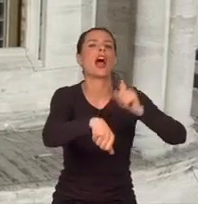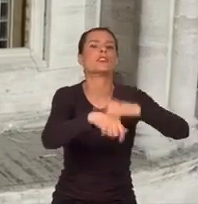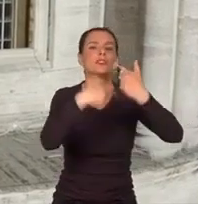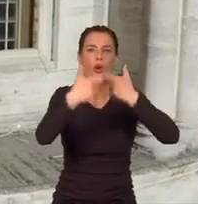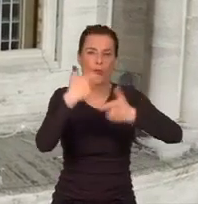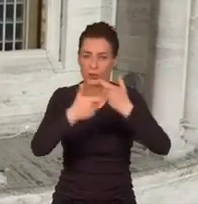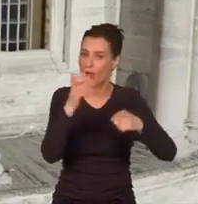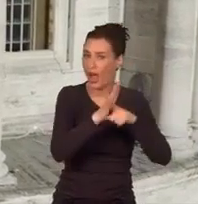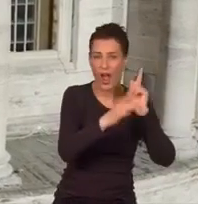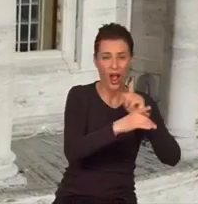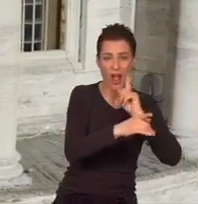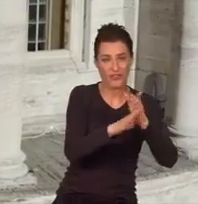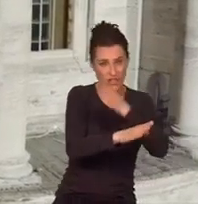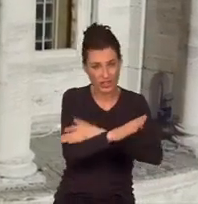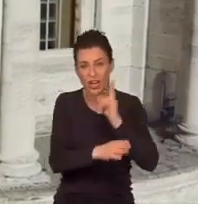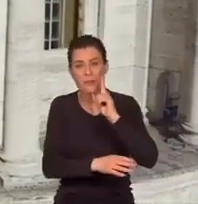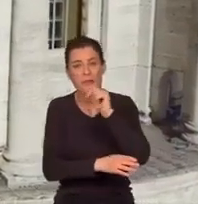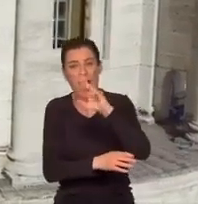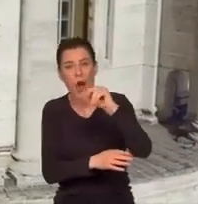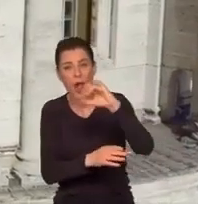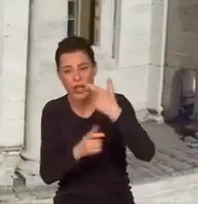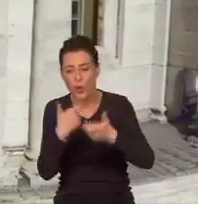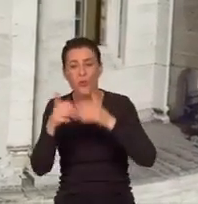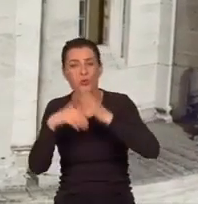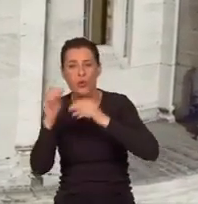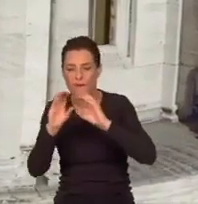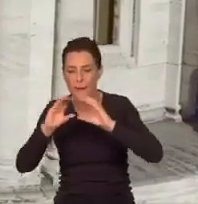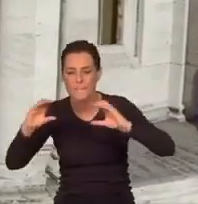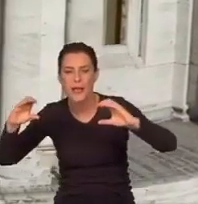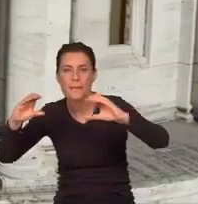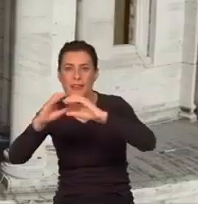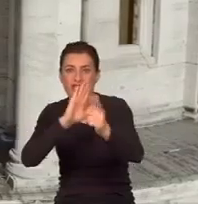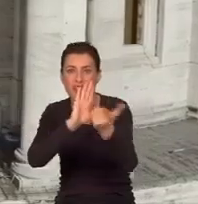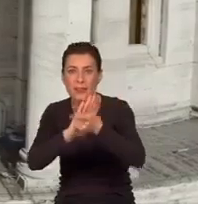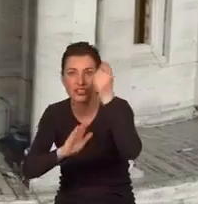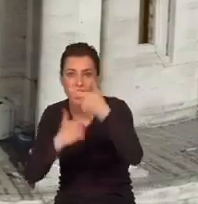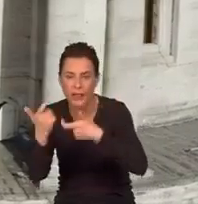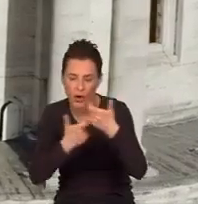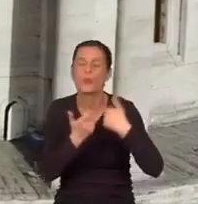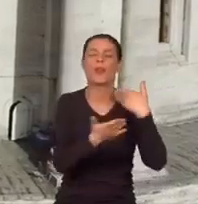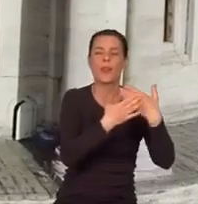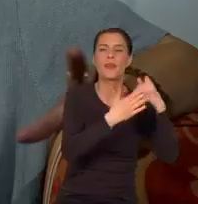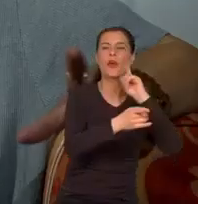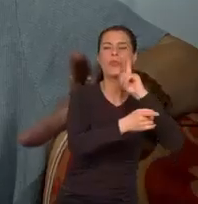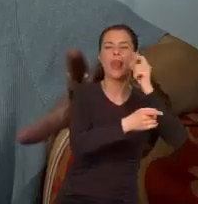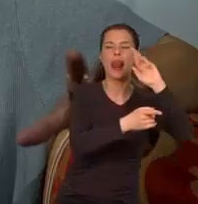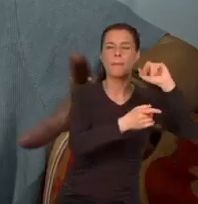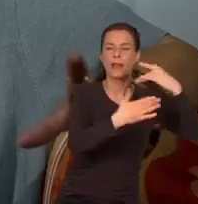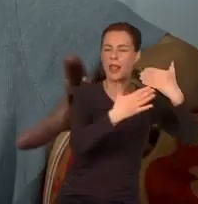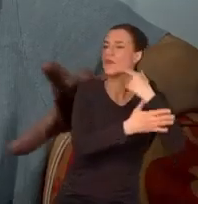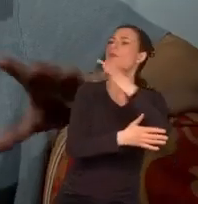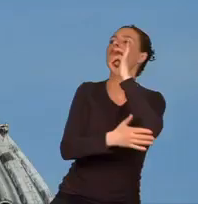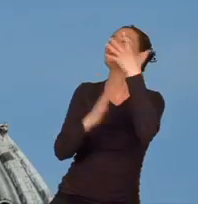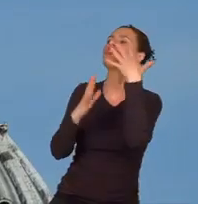Pamiętajmy, że Michałowi Aniołowi sama budowa bębna zajęła 17 lat. Della Porta odrzekł